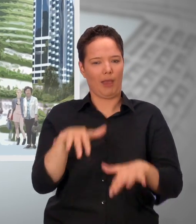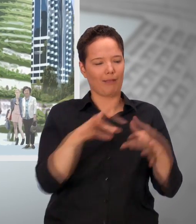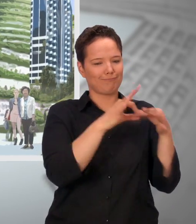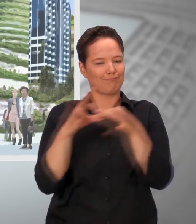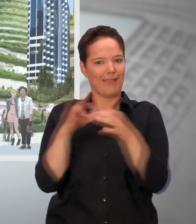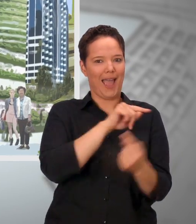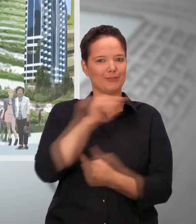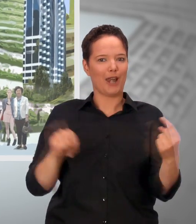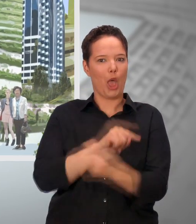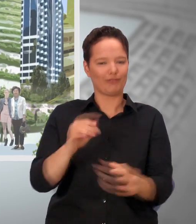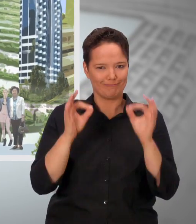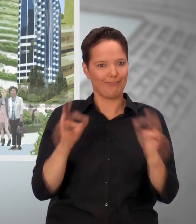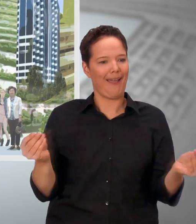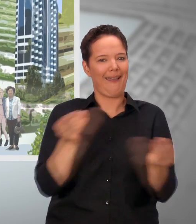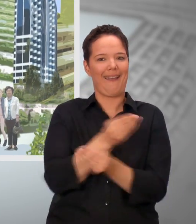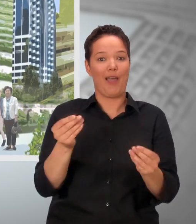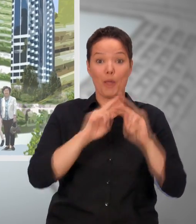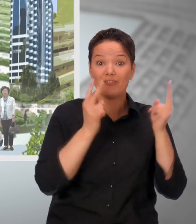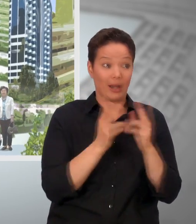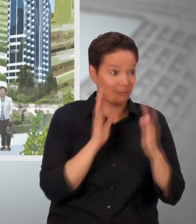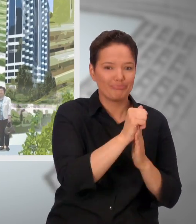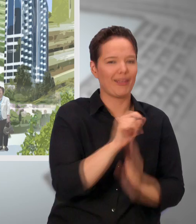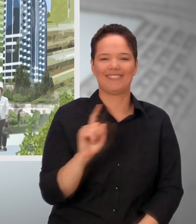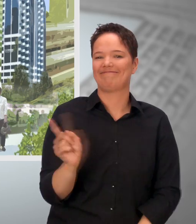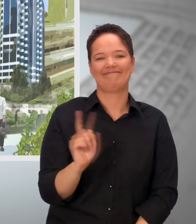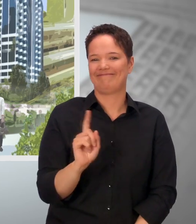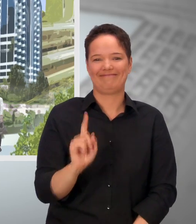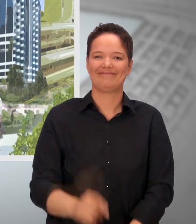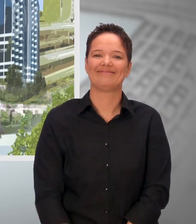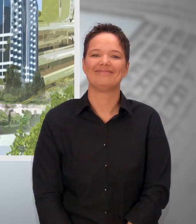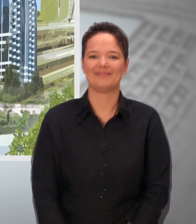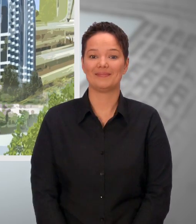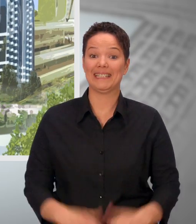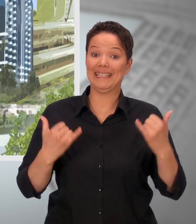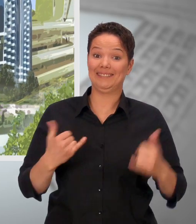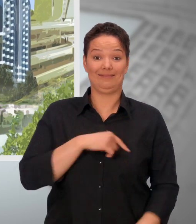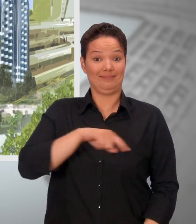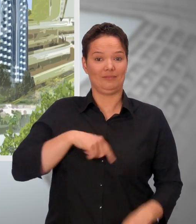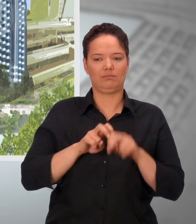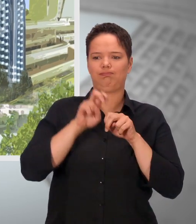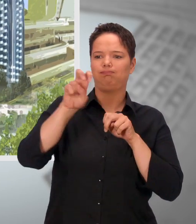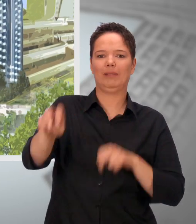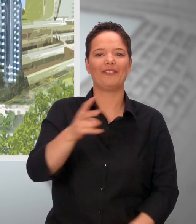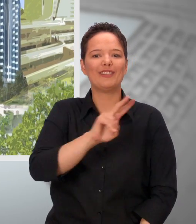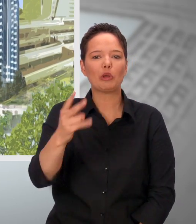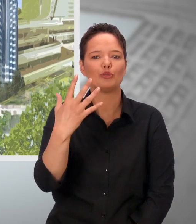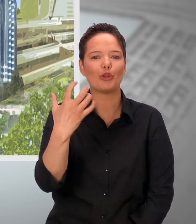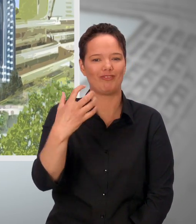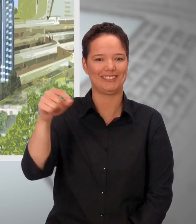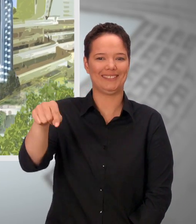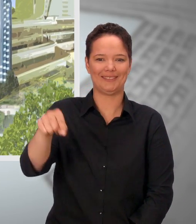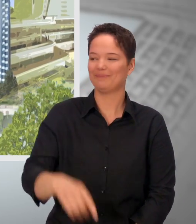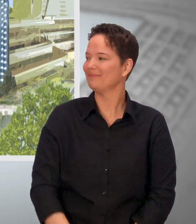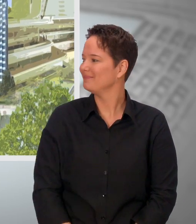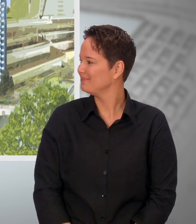Die regenerative Stadt ist Teil natürlicher Kreisläufe und zerstört sie nicht. Ein Sprung ins Jahr 2050.